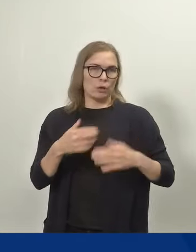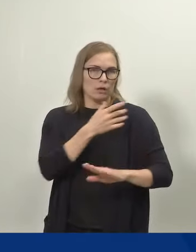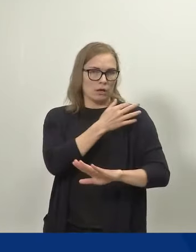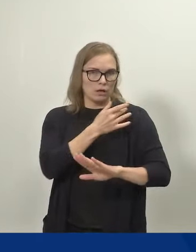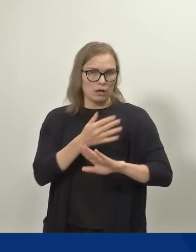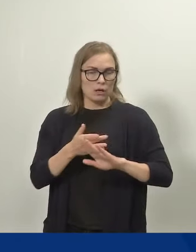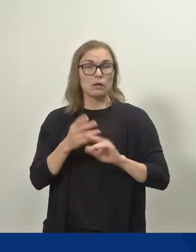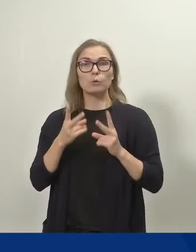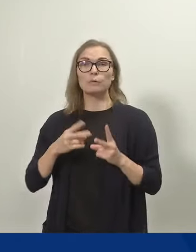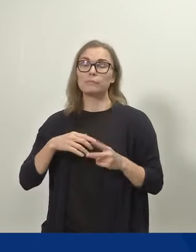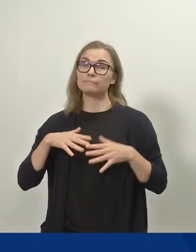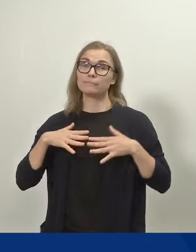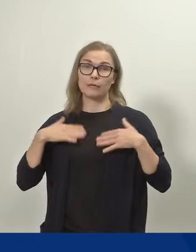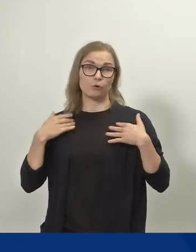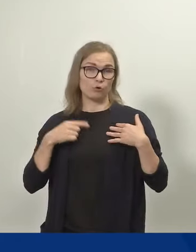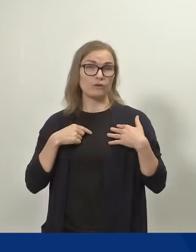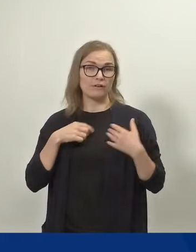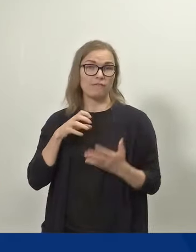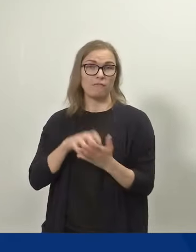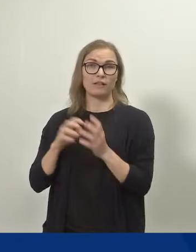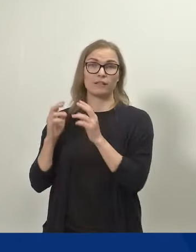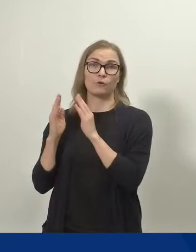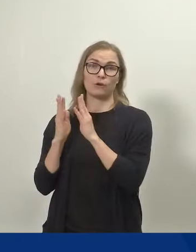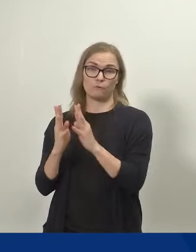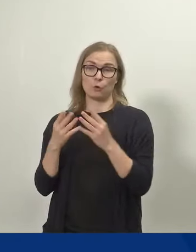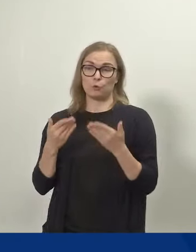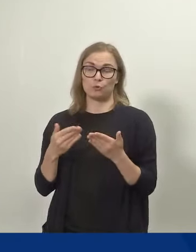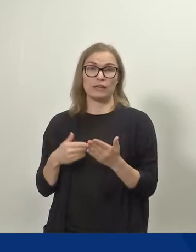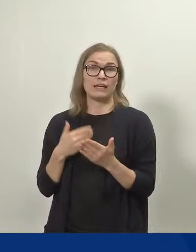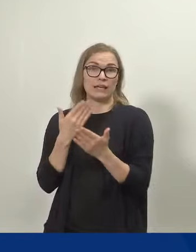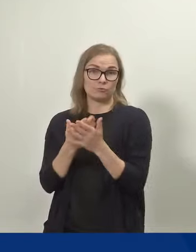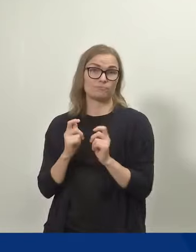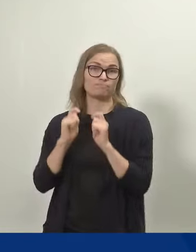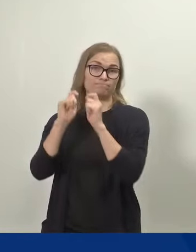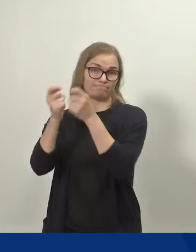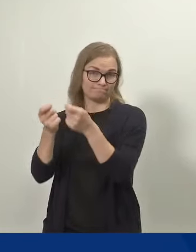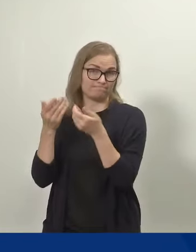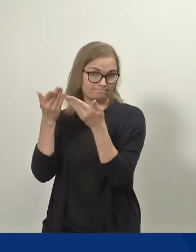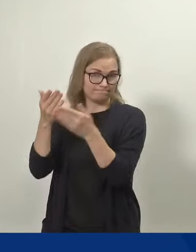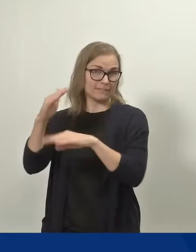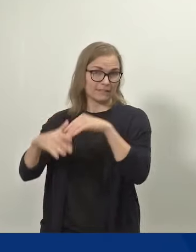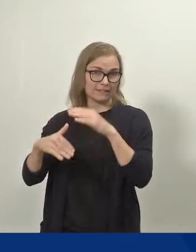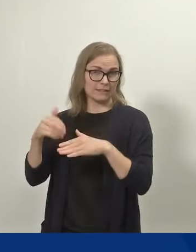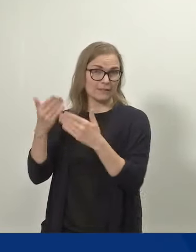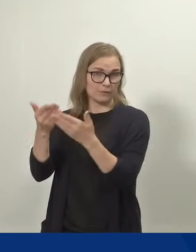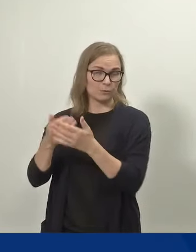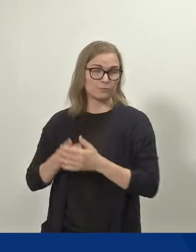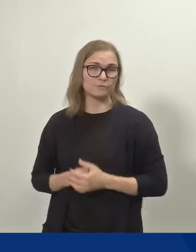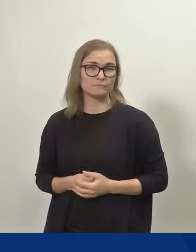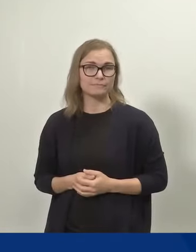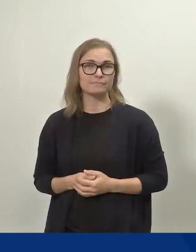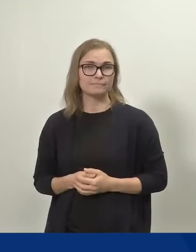erittäin iloinen, että valtioneuvosto on nyt antanut esityksen eduskunnan käsiteltäväksi.